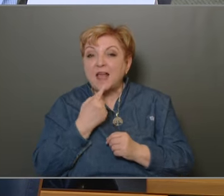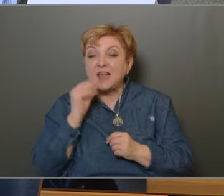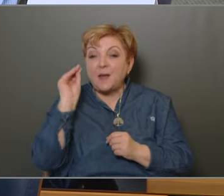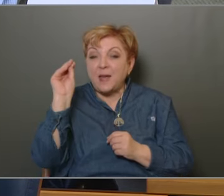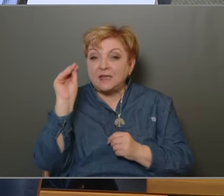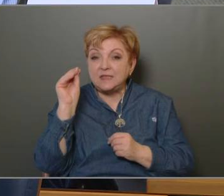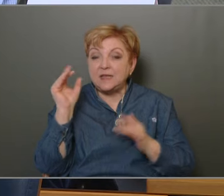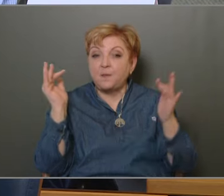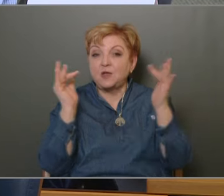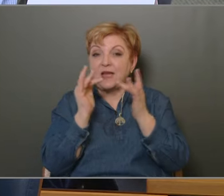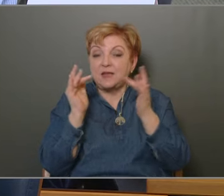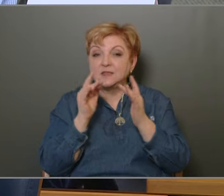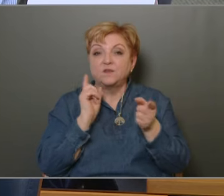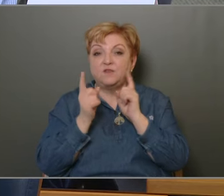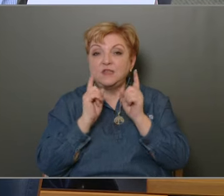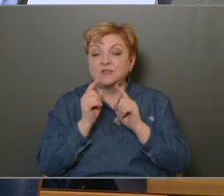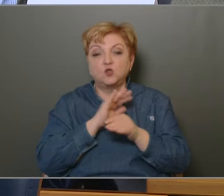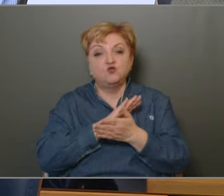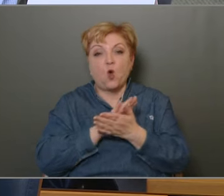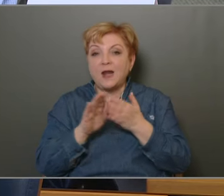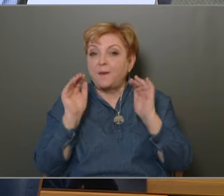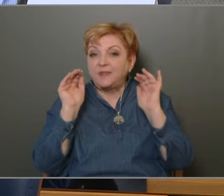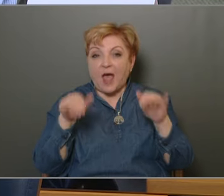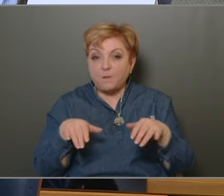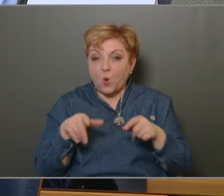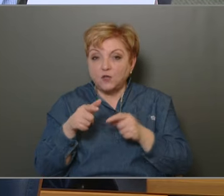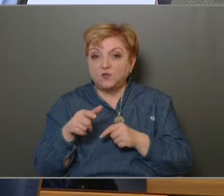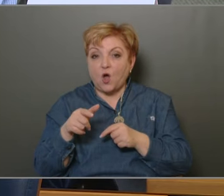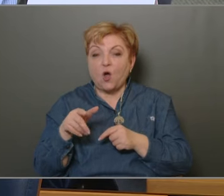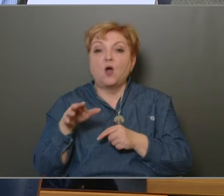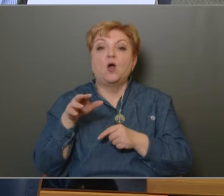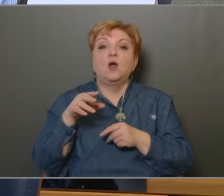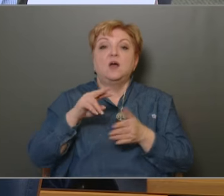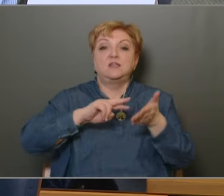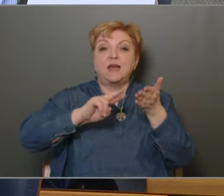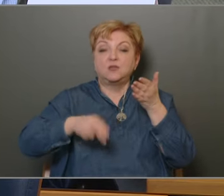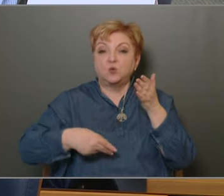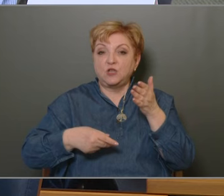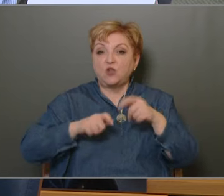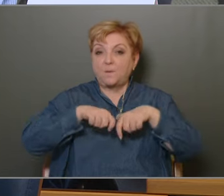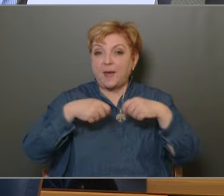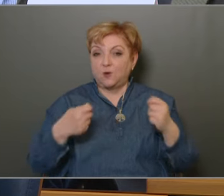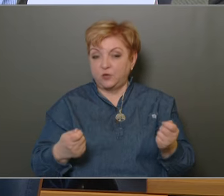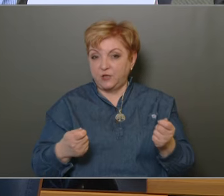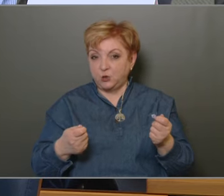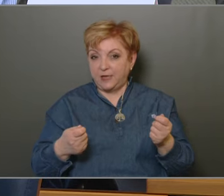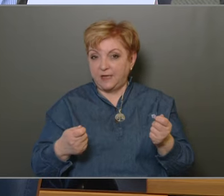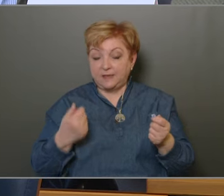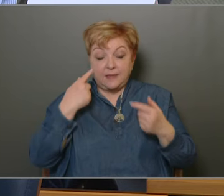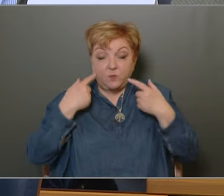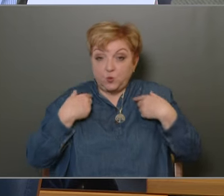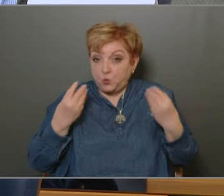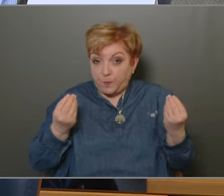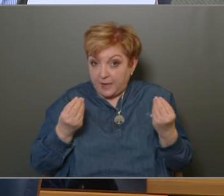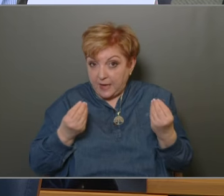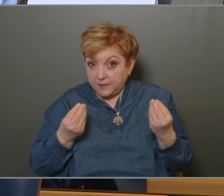az ellenzék, Fidesz, ez soha nem támogatta ezeket a településrendezési szerződések megkötését. Nem tudjuk, hogy